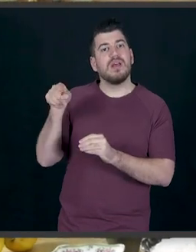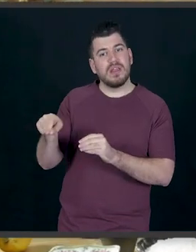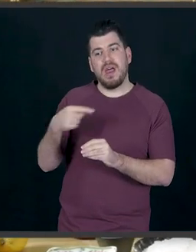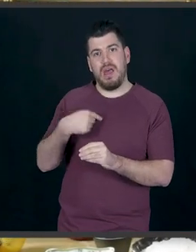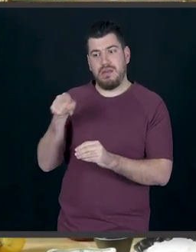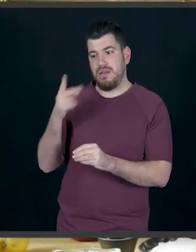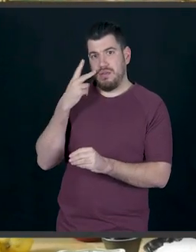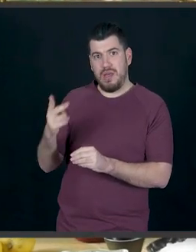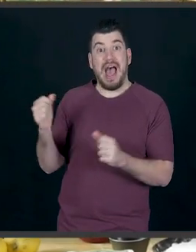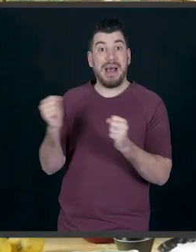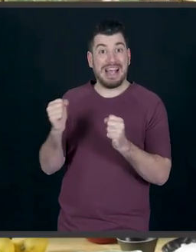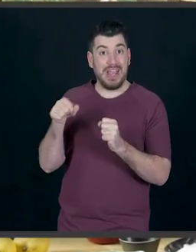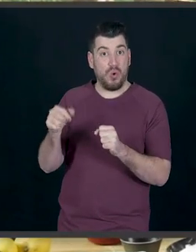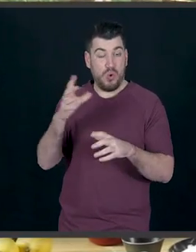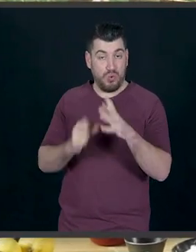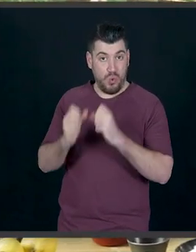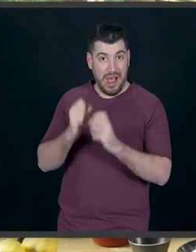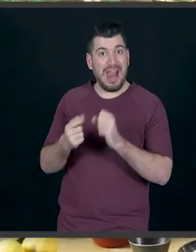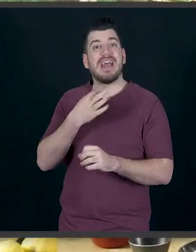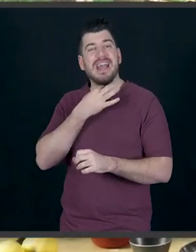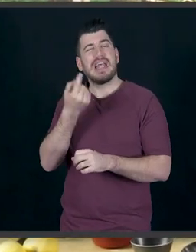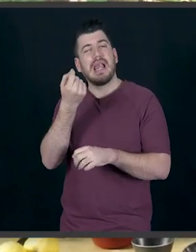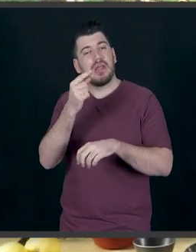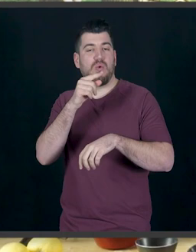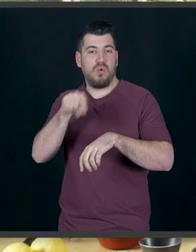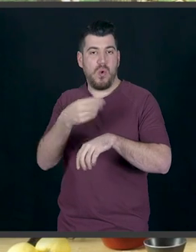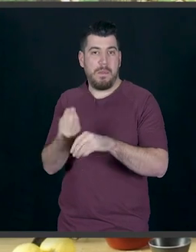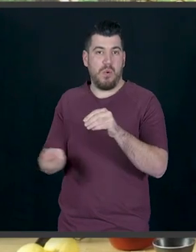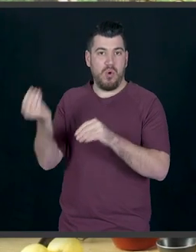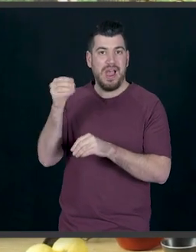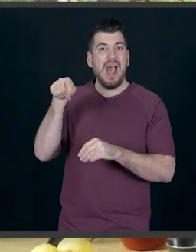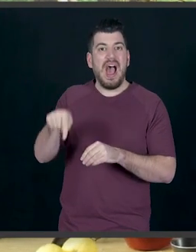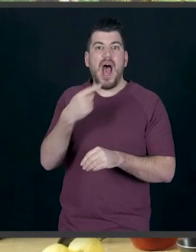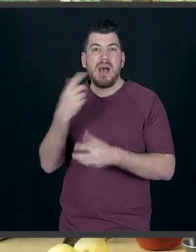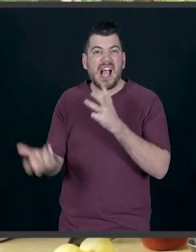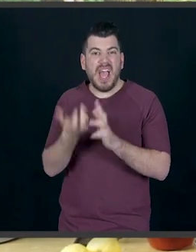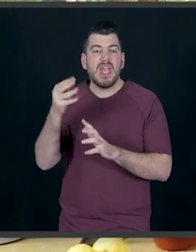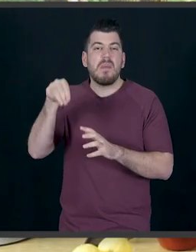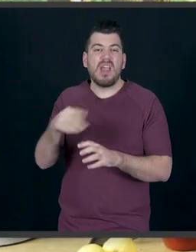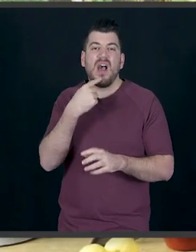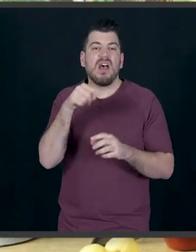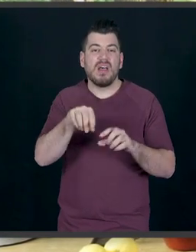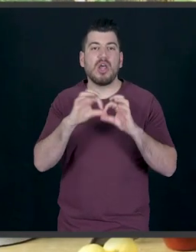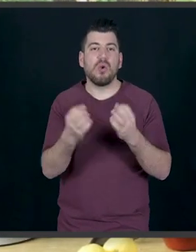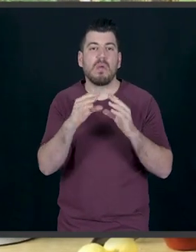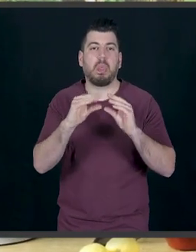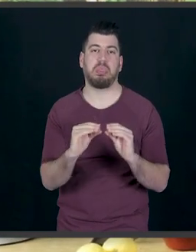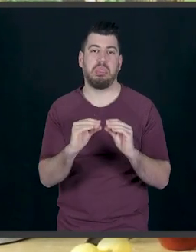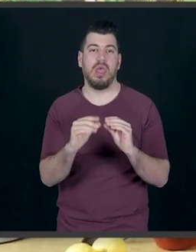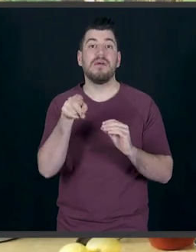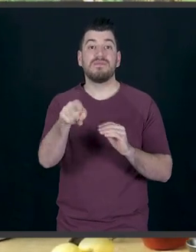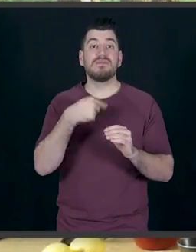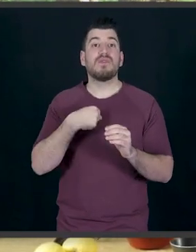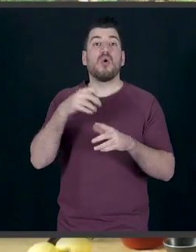μείγμα μας, γιατί άμα είναι κρύο το γάλα θα φτιαστεί λίγο παραπάνω ώρα, παρά να κάψουμε τη μαγιά και να μην φουσκώσουμε ποτέ για ντόνατς. Το γάλα που έχω εγώ είναι σε